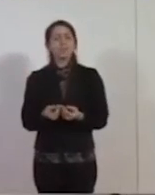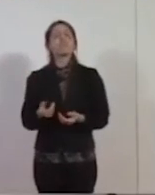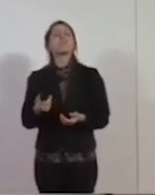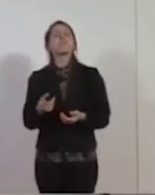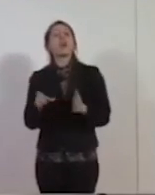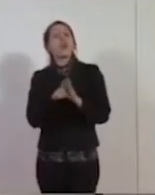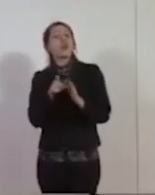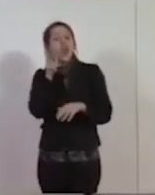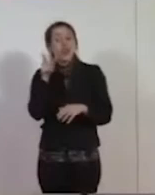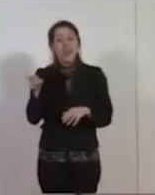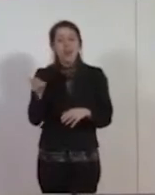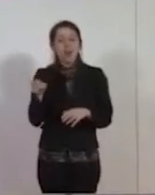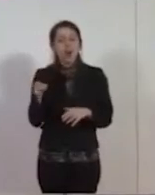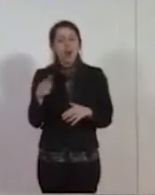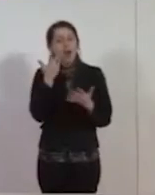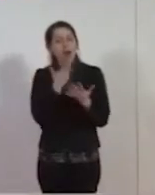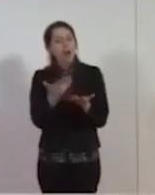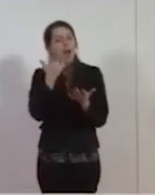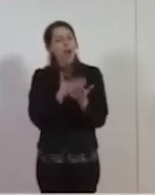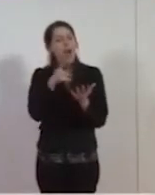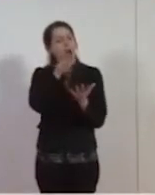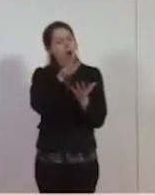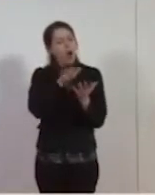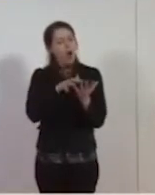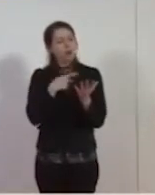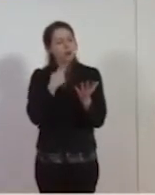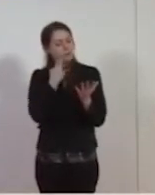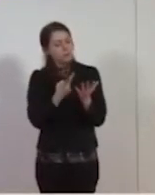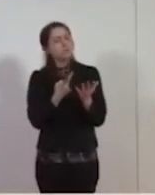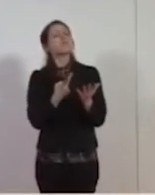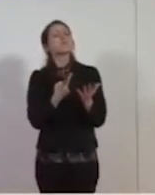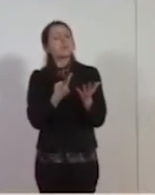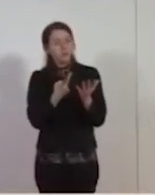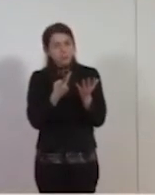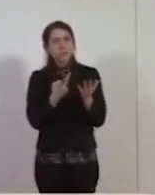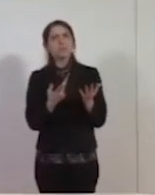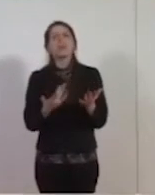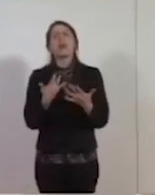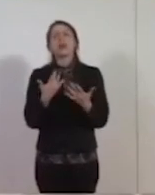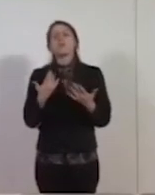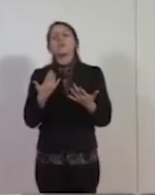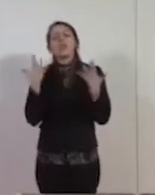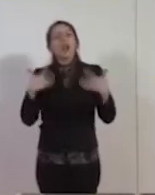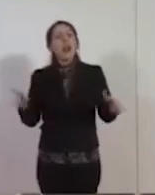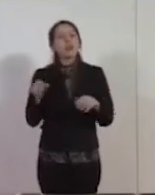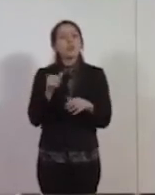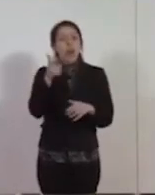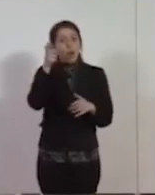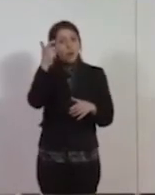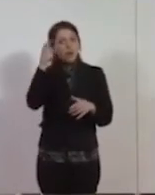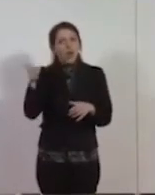emerge molto fortemente la laicità dello Stato. Lei, profondamente credente, però